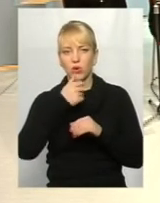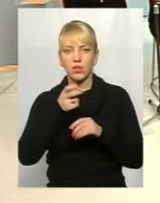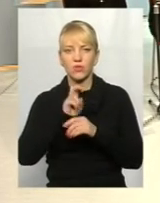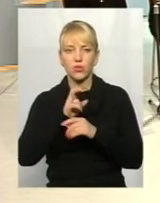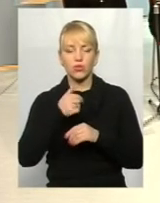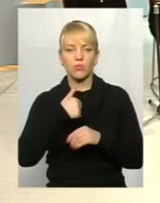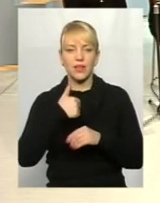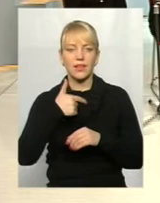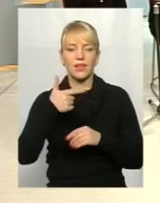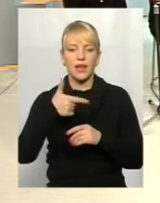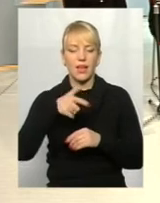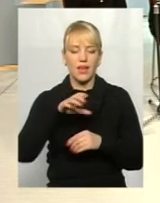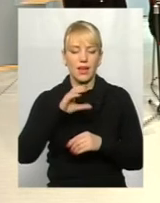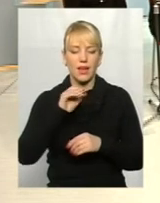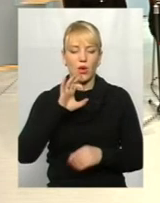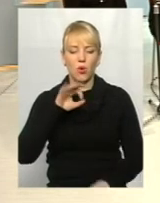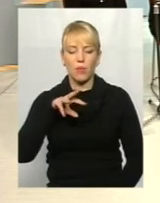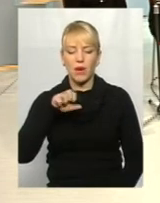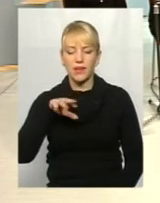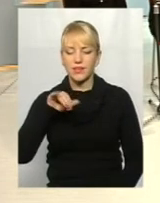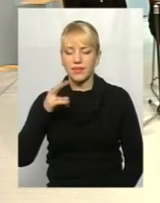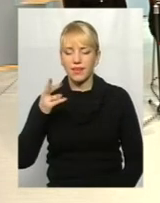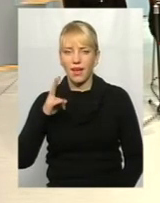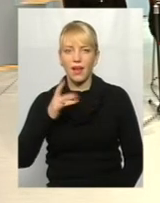інфаркт. Я, якщо, рятуваюся.